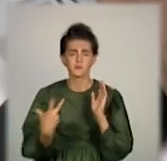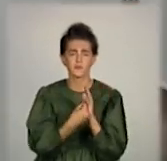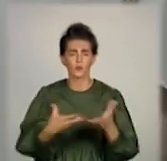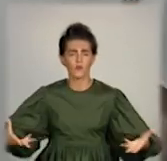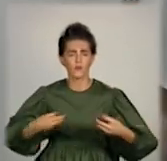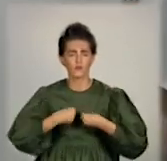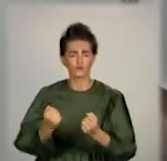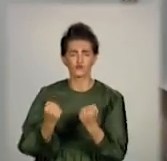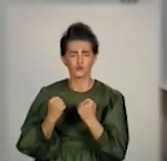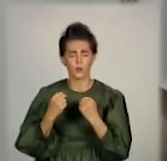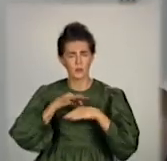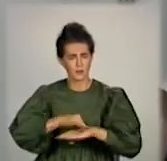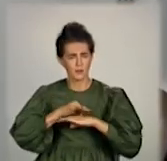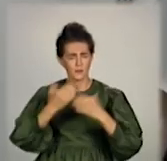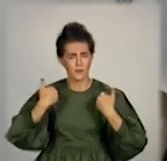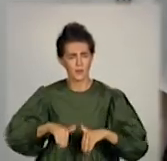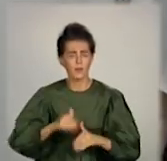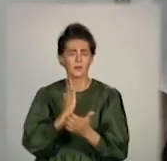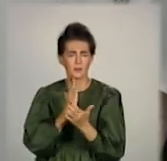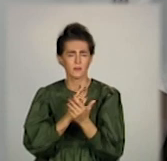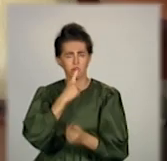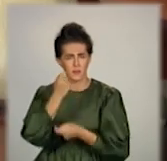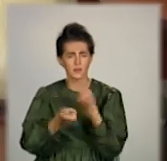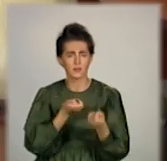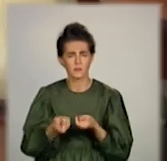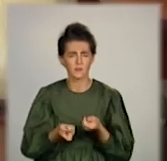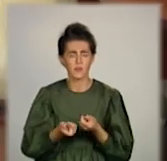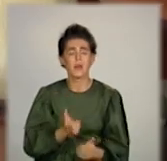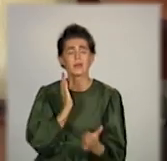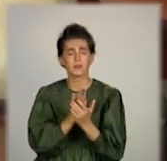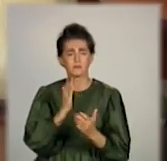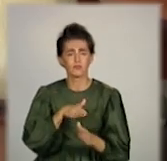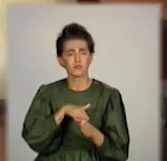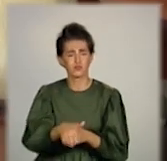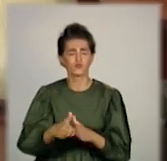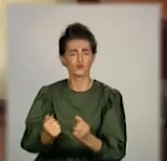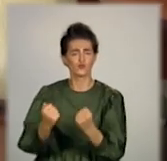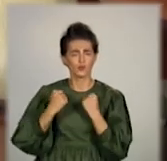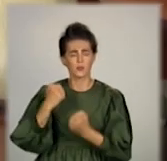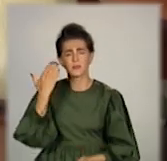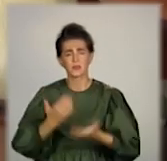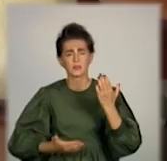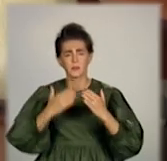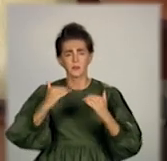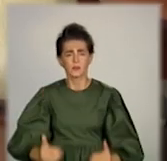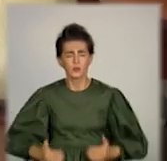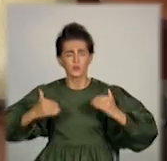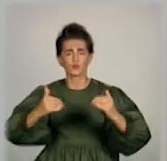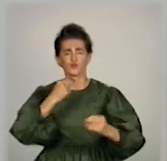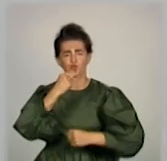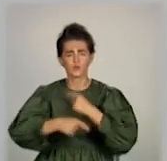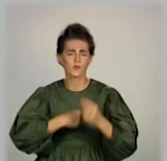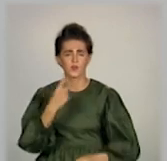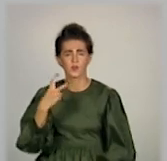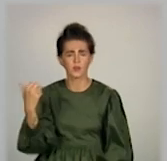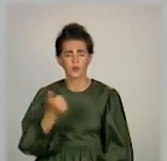захист організму? Тут є нюанси. Полна захиста, считається, що наступає через 2 недели после